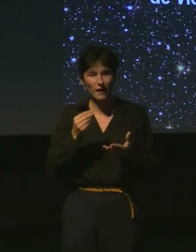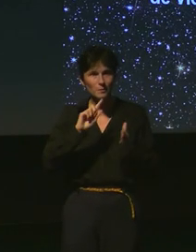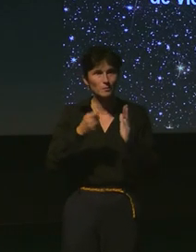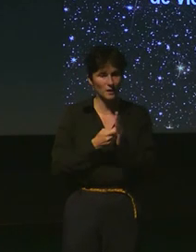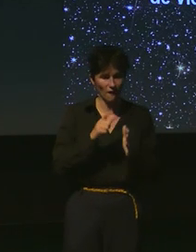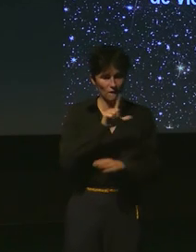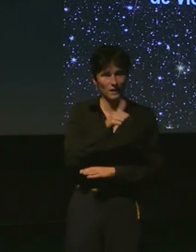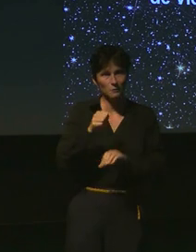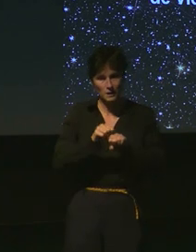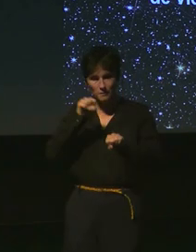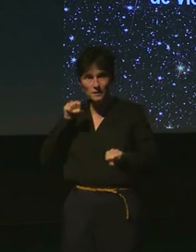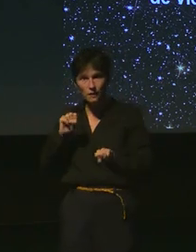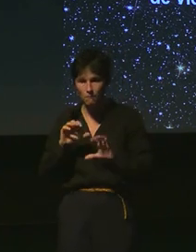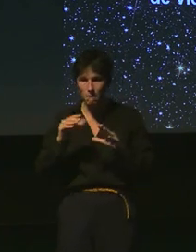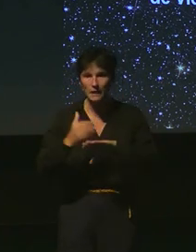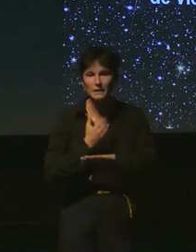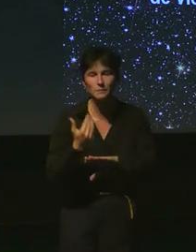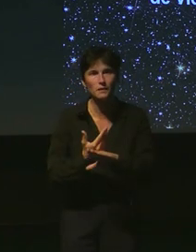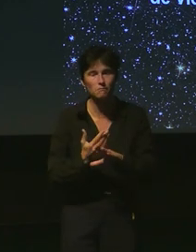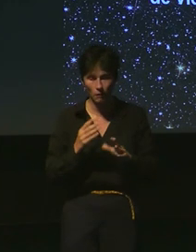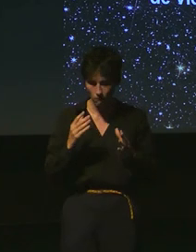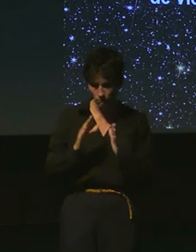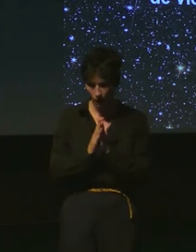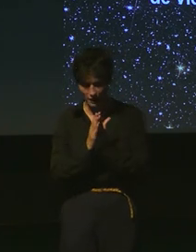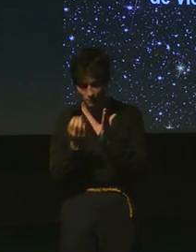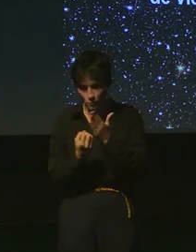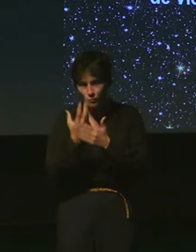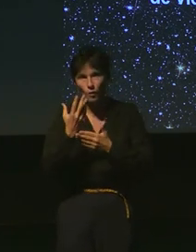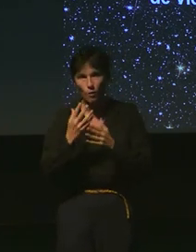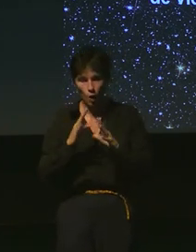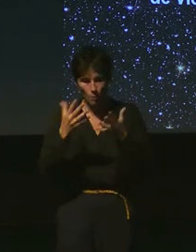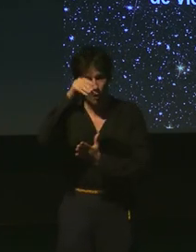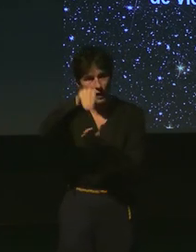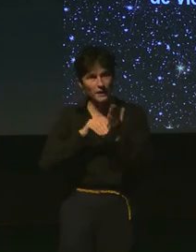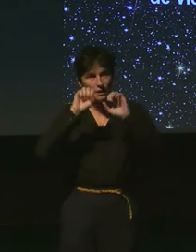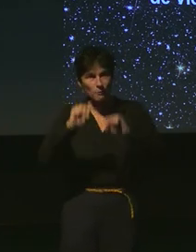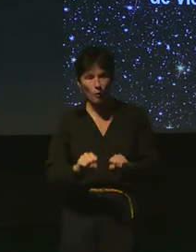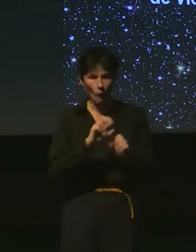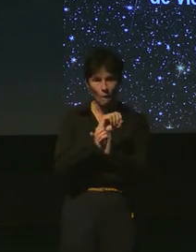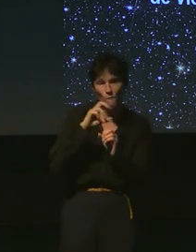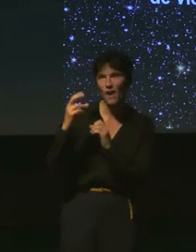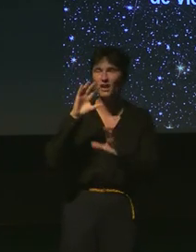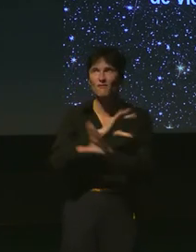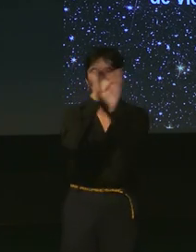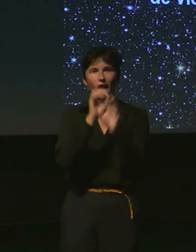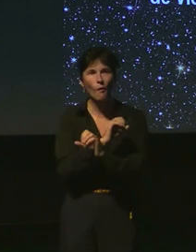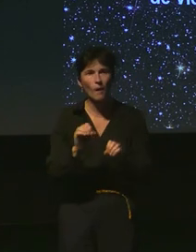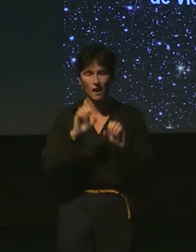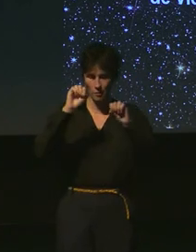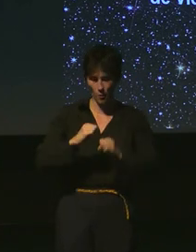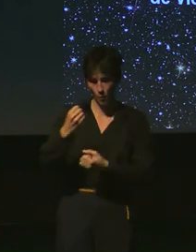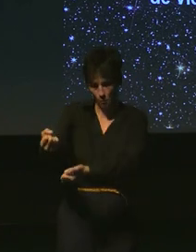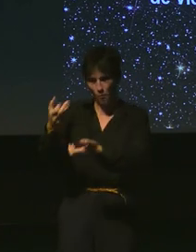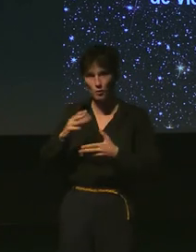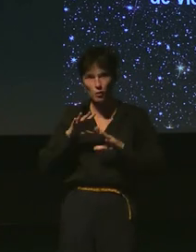Quelles nouvelles aventures, écrirait Jules Verne ou les jules vermes ou Quel voyage extraordinaire vous proposerait-il. À l'aide de